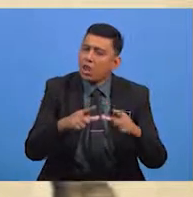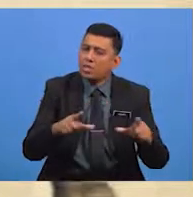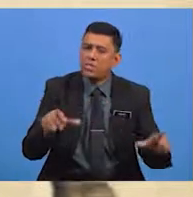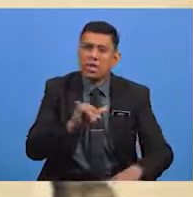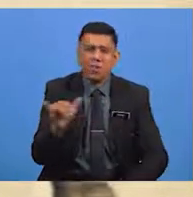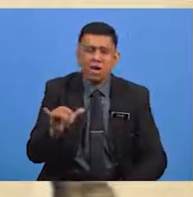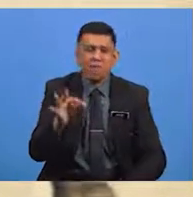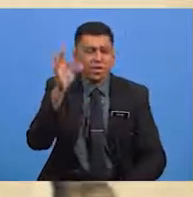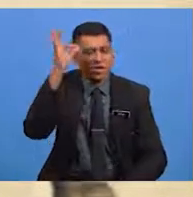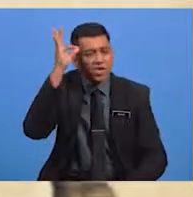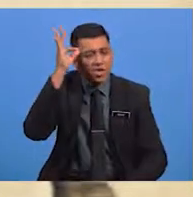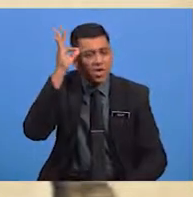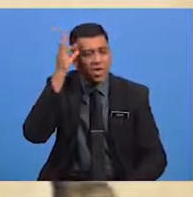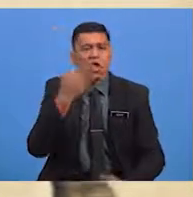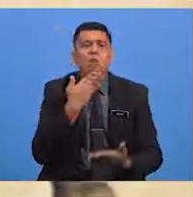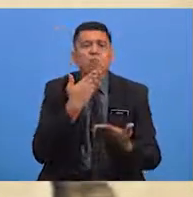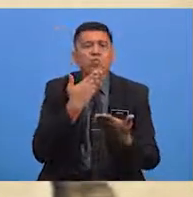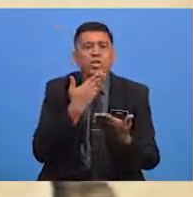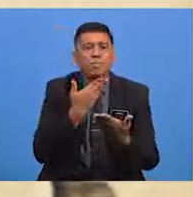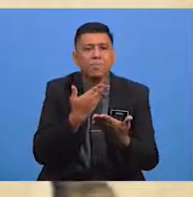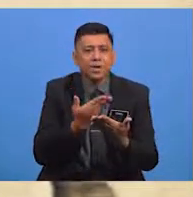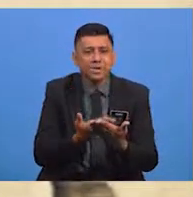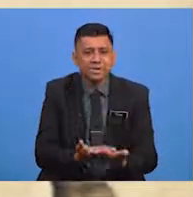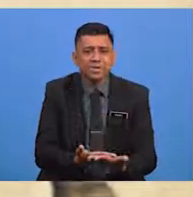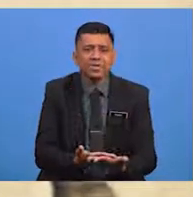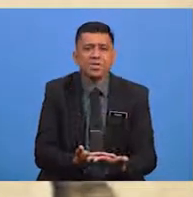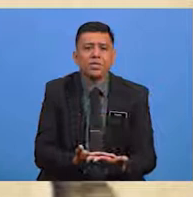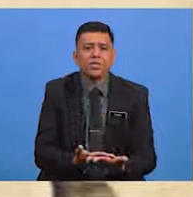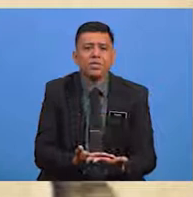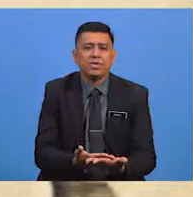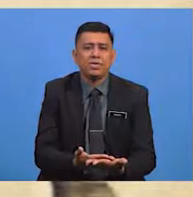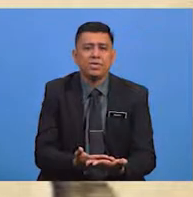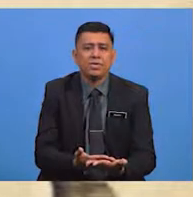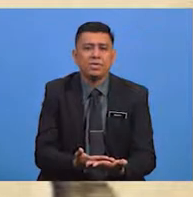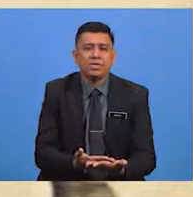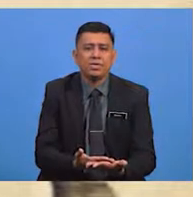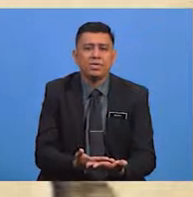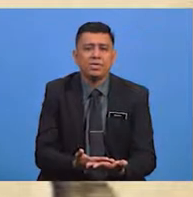Lenyaplah fikir budi pekerti